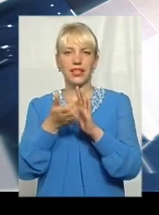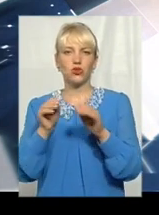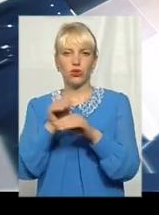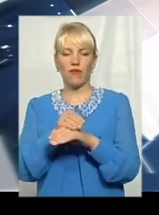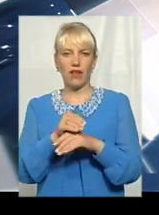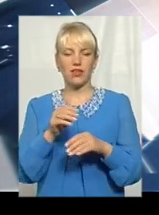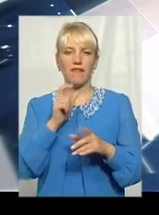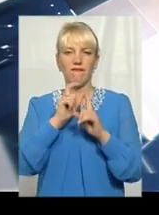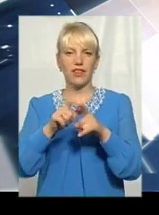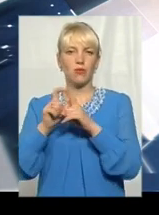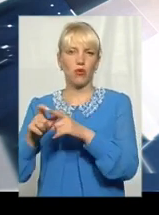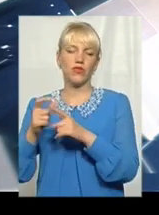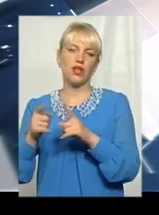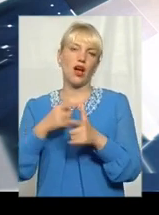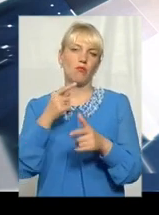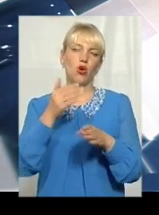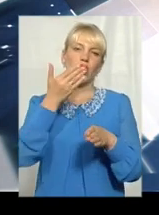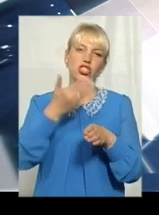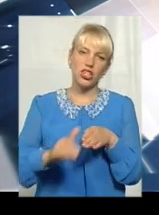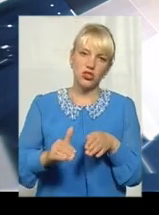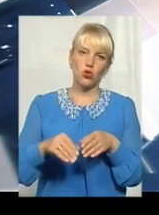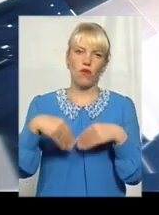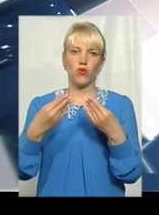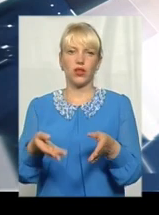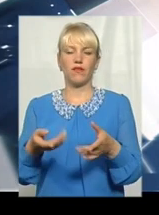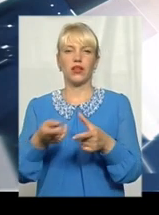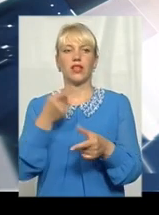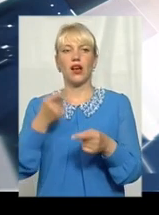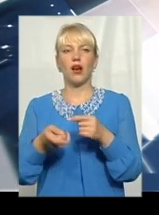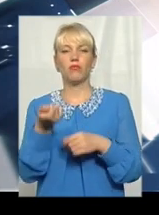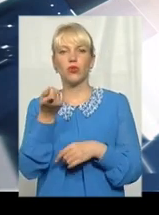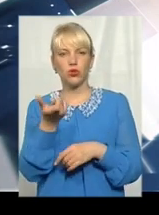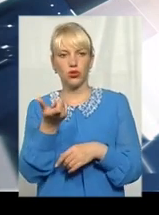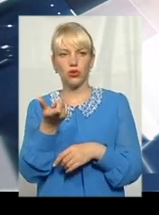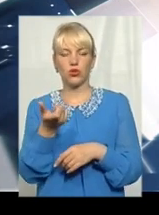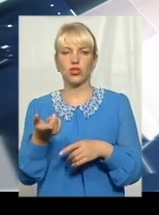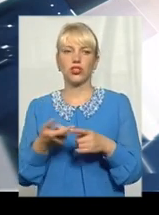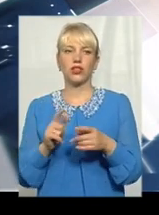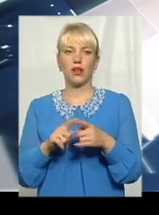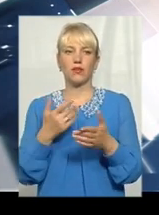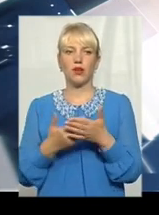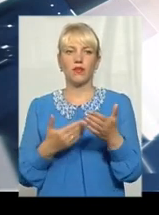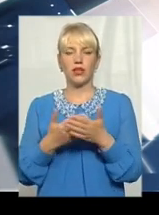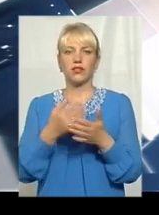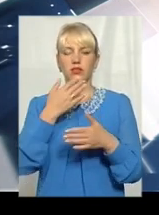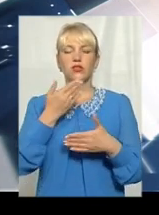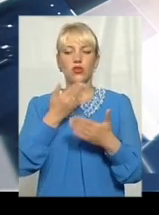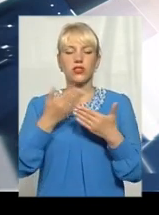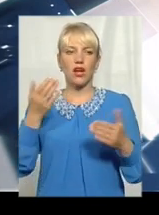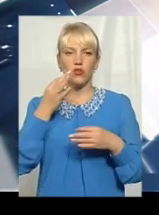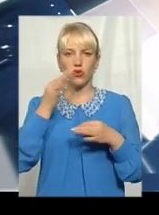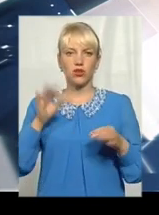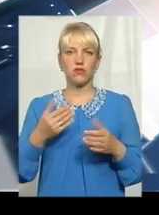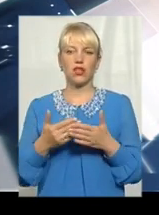або, якби, частково давати, ну, трошки не додавати з останнього досвіду. Перед тим